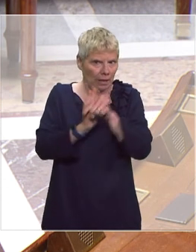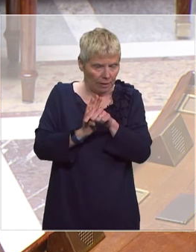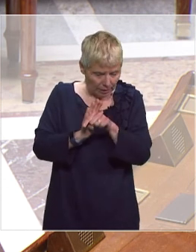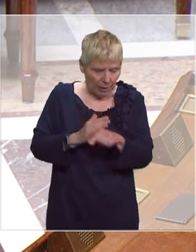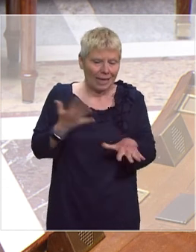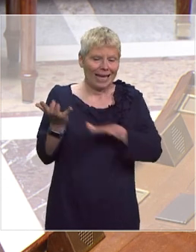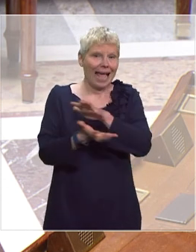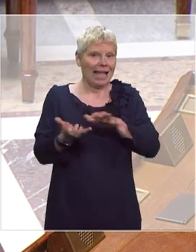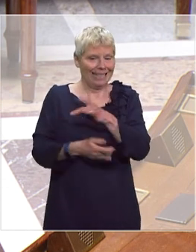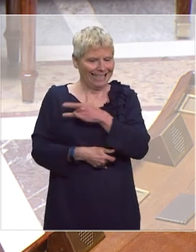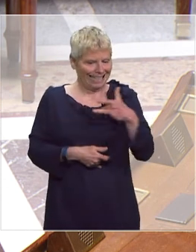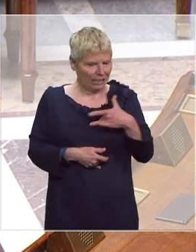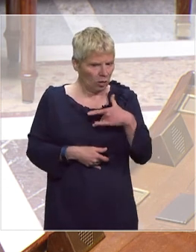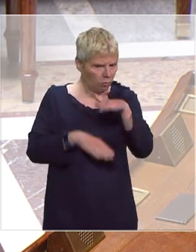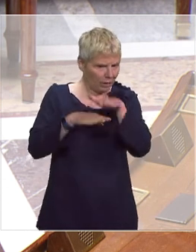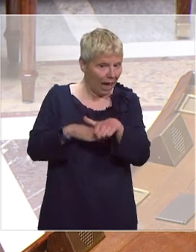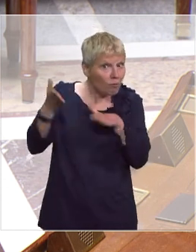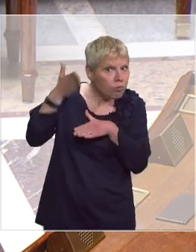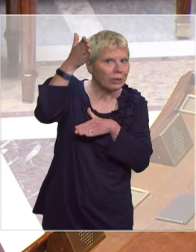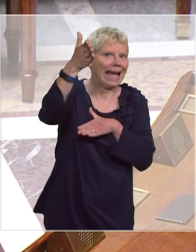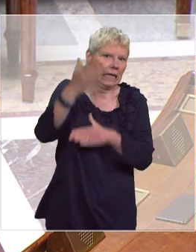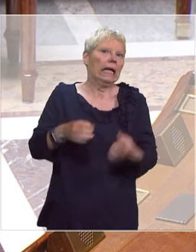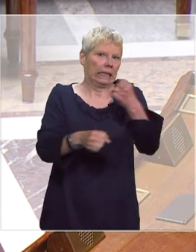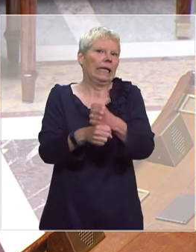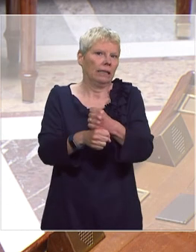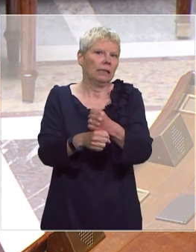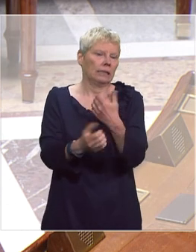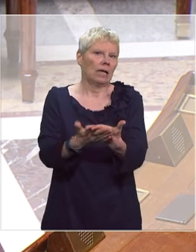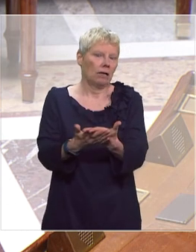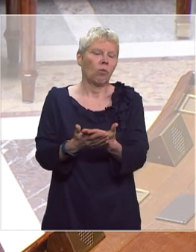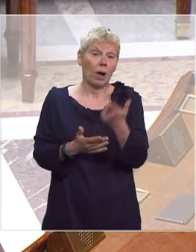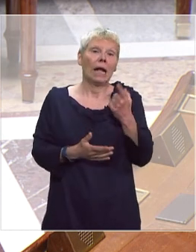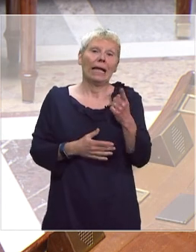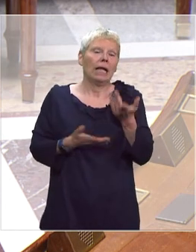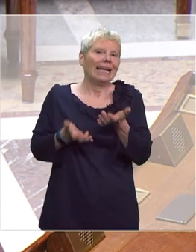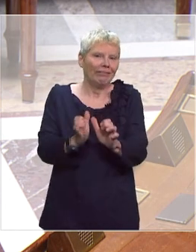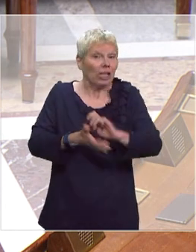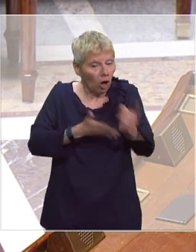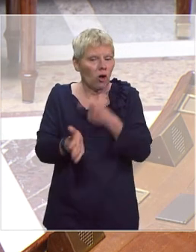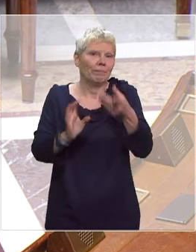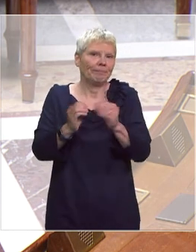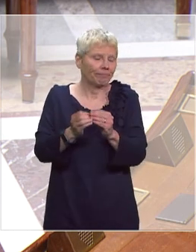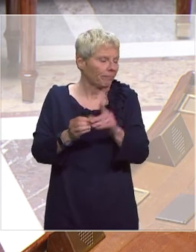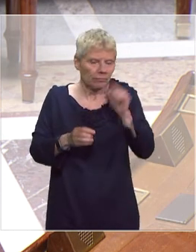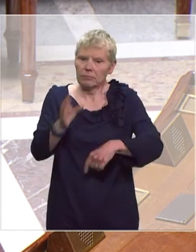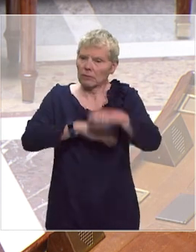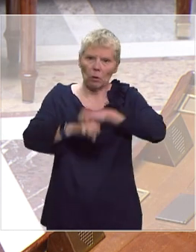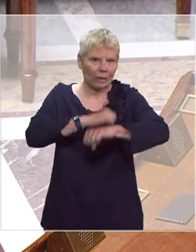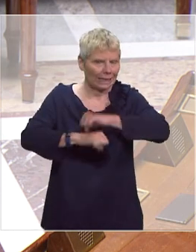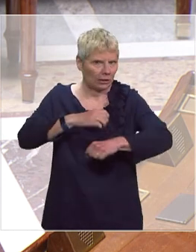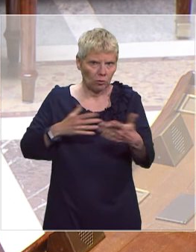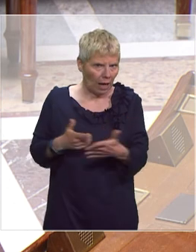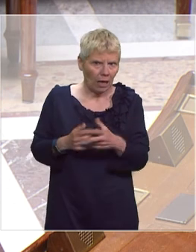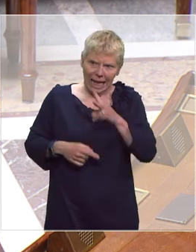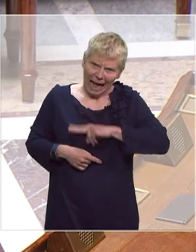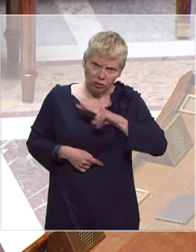catastrophe sanitaire pour le futur de façon à ce que nous ne soyons pas dans cette situation et à devoir organiser autrement la contribution des